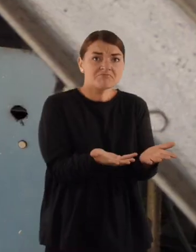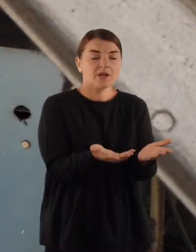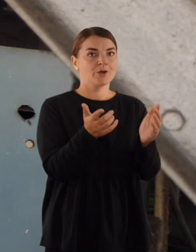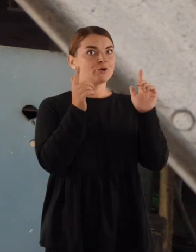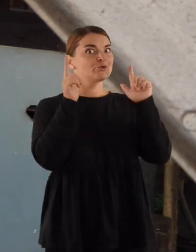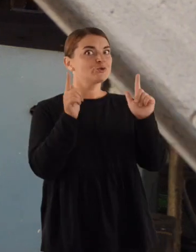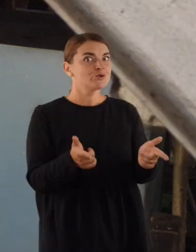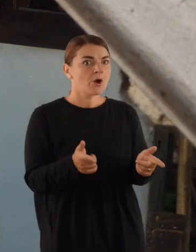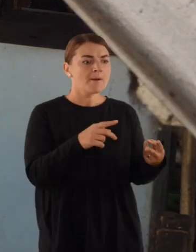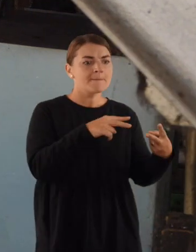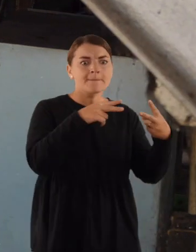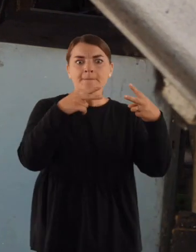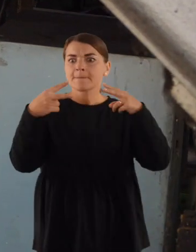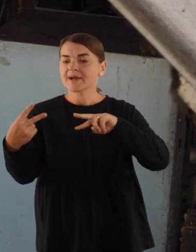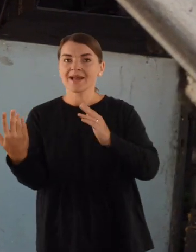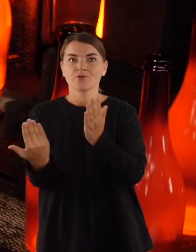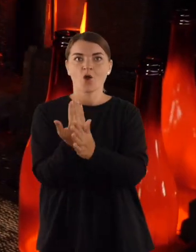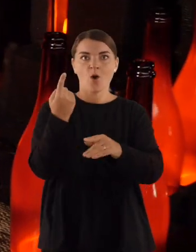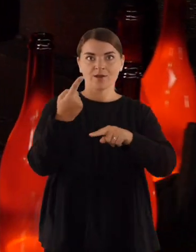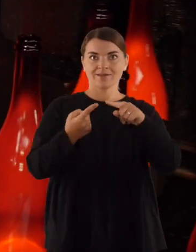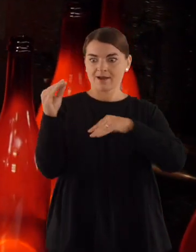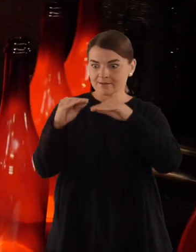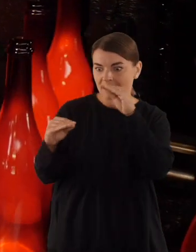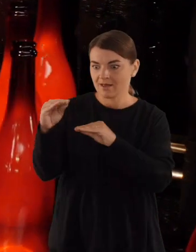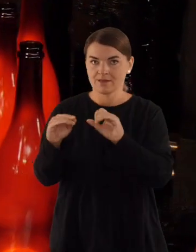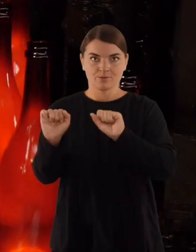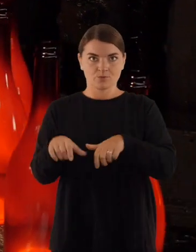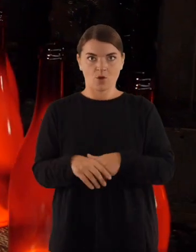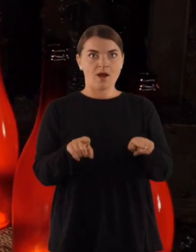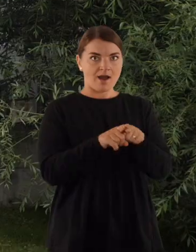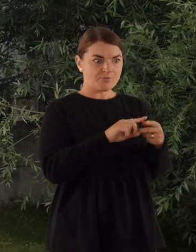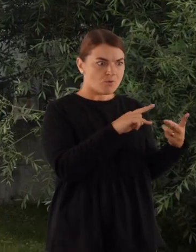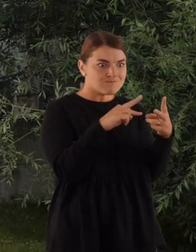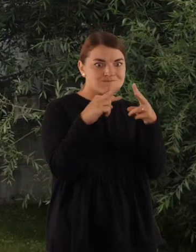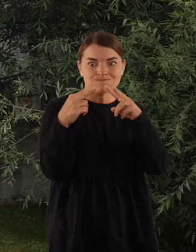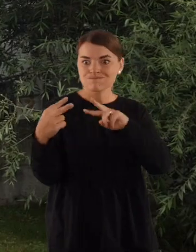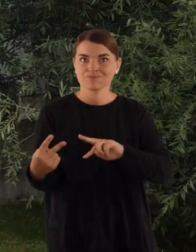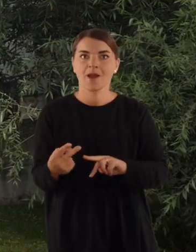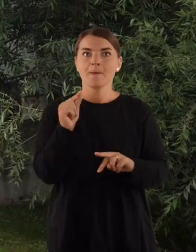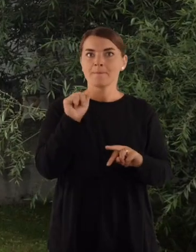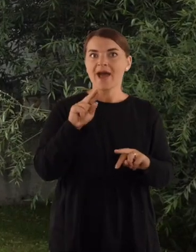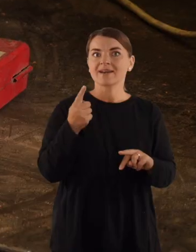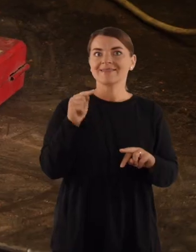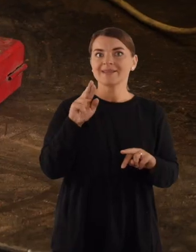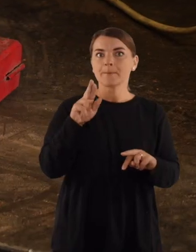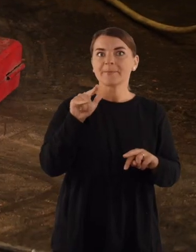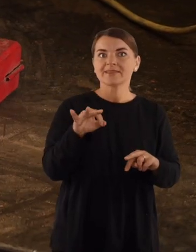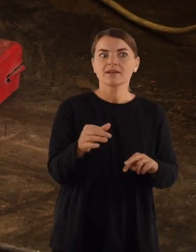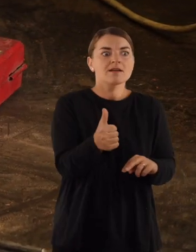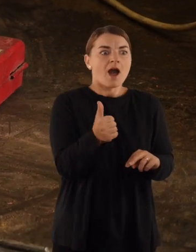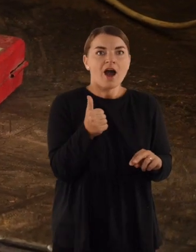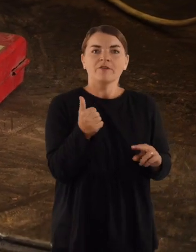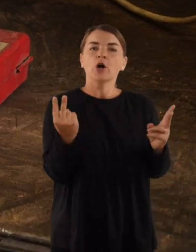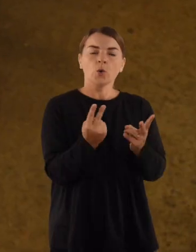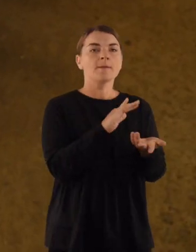galėtų atgimti kažkokiais naujais dalykai. Mes kalbam apie jau perdirbimo. Tam, kad perdirbti, reikia